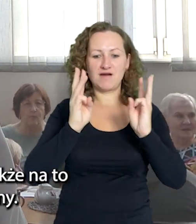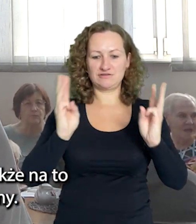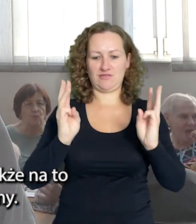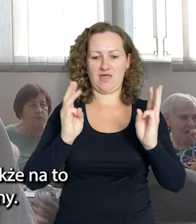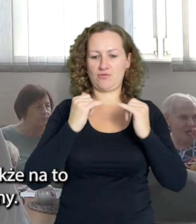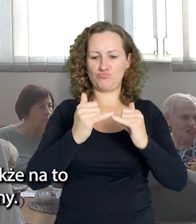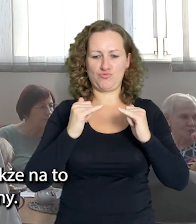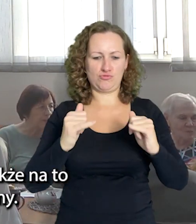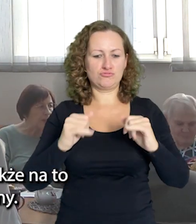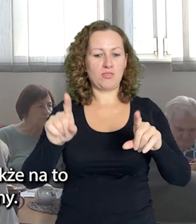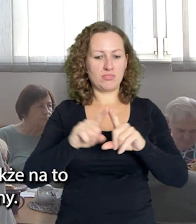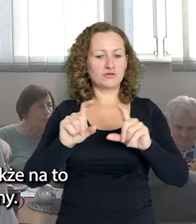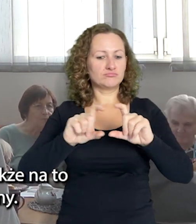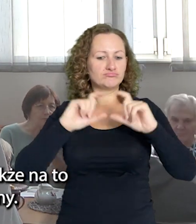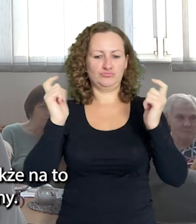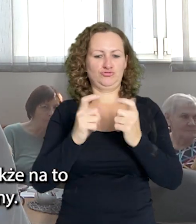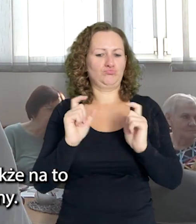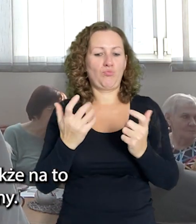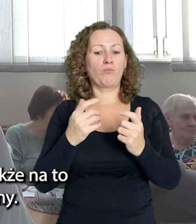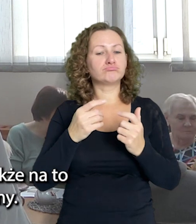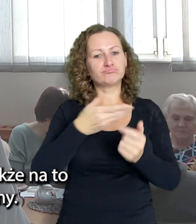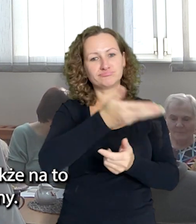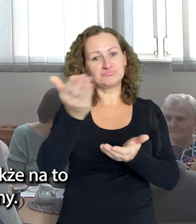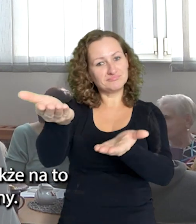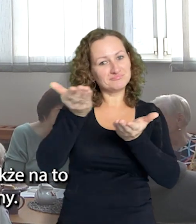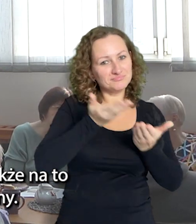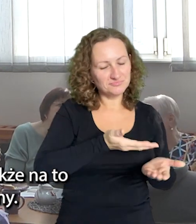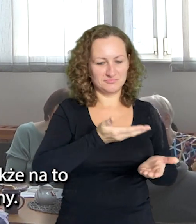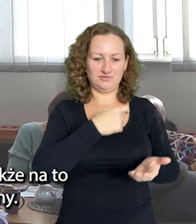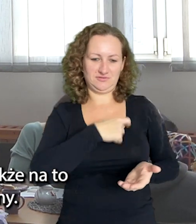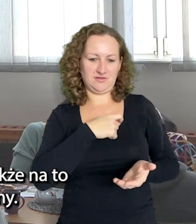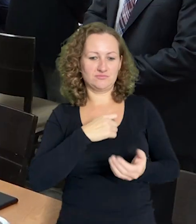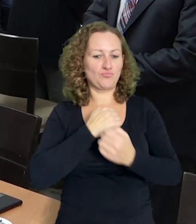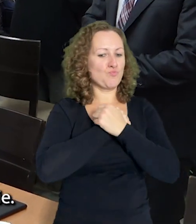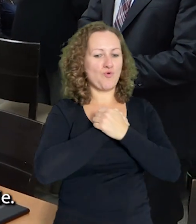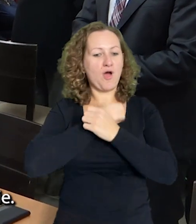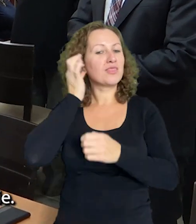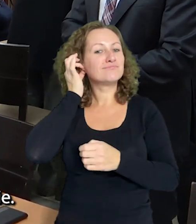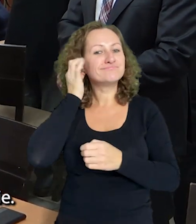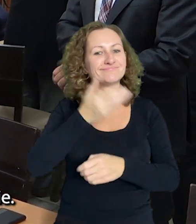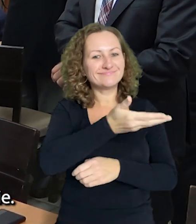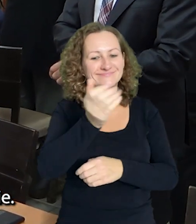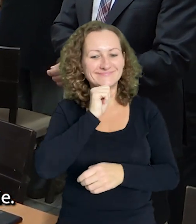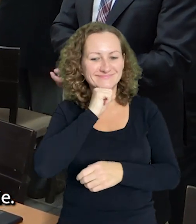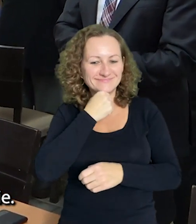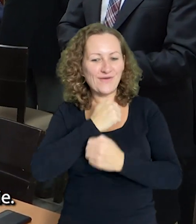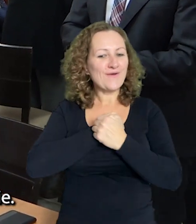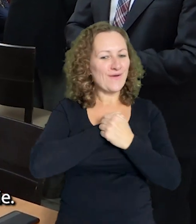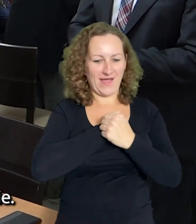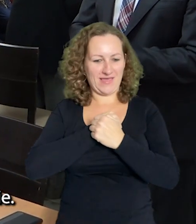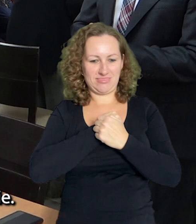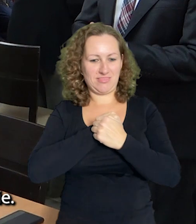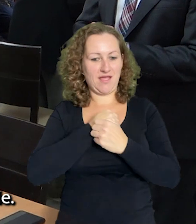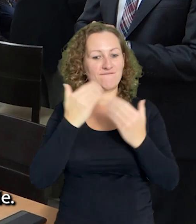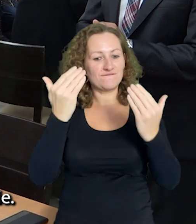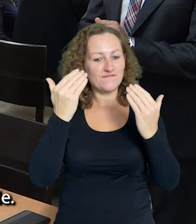taneczne, warsztaty różnego rodzaju. Także na to wszystko, drodzy Państwo, serdecznie zapraszamy. Kochane seniorki i rodzynki,